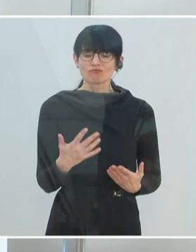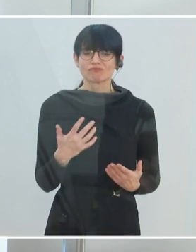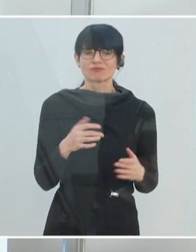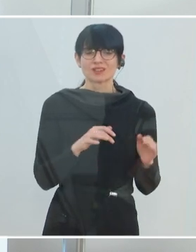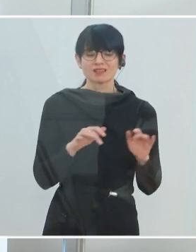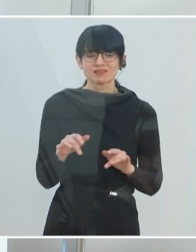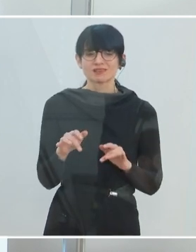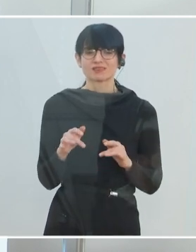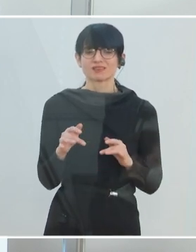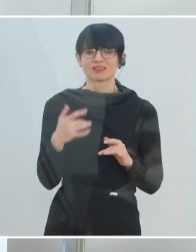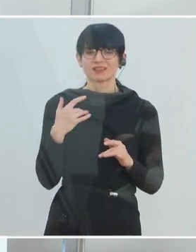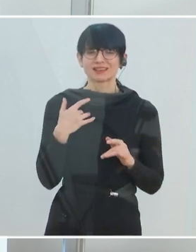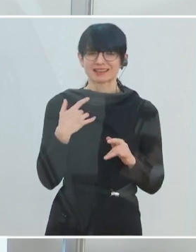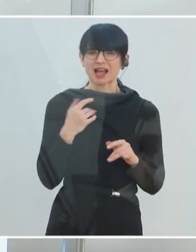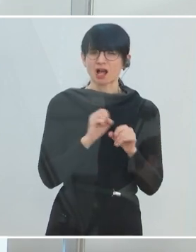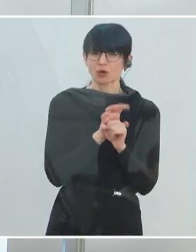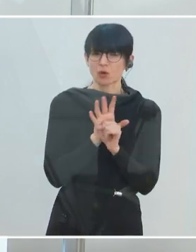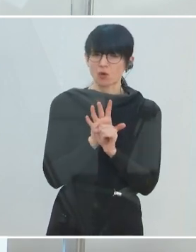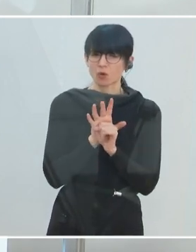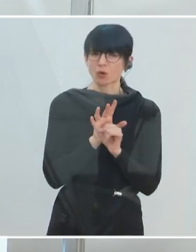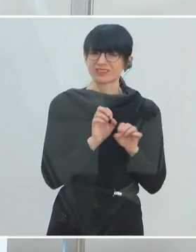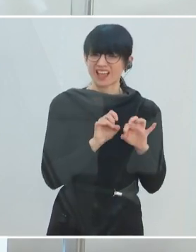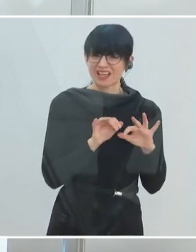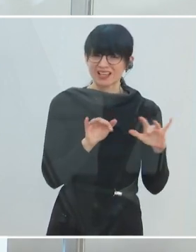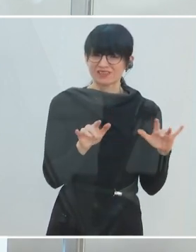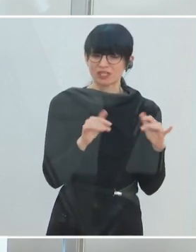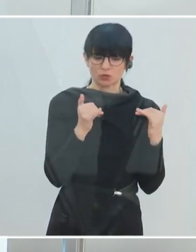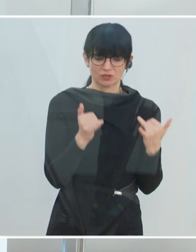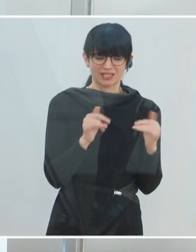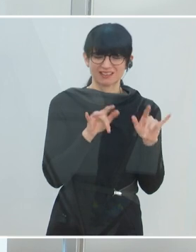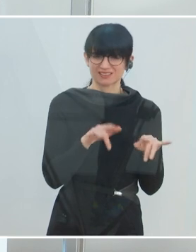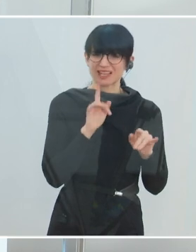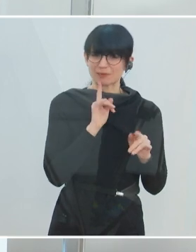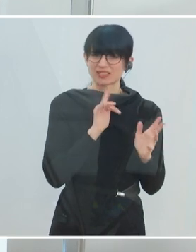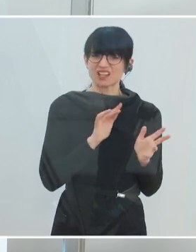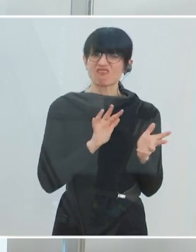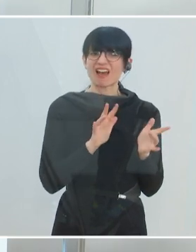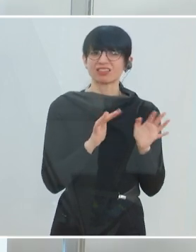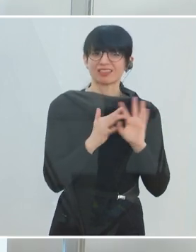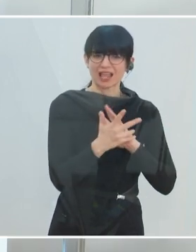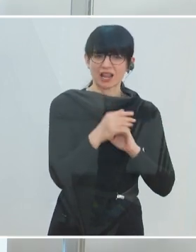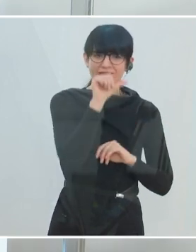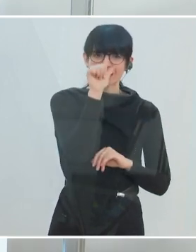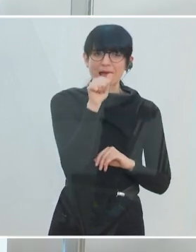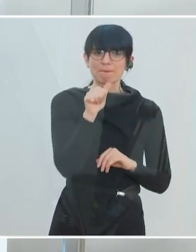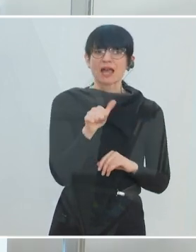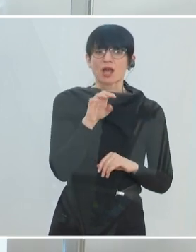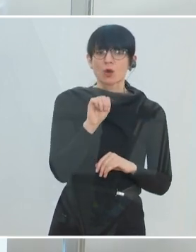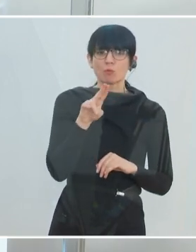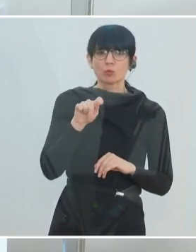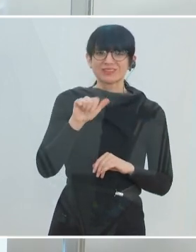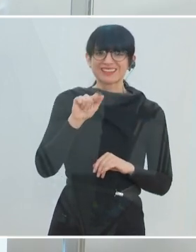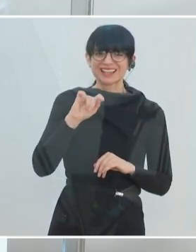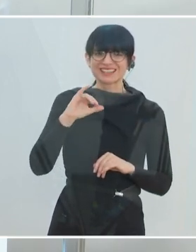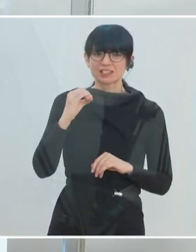Aufkommen von Mutationen haben, von zwei konkreten Varianten haben, dass wir damit und dadurch ab der